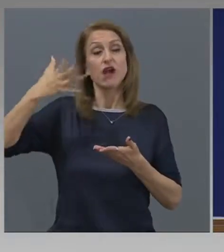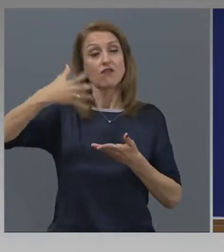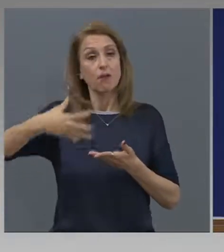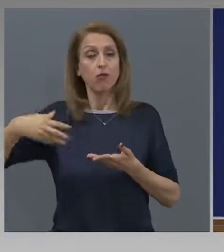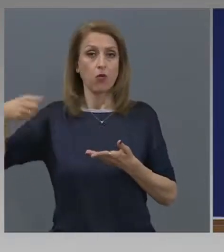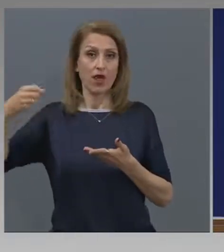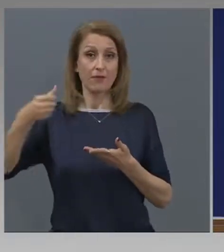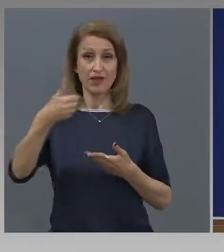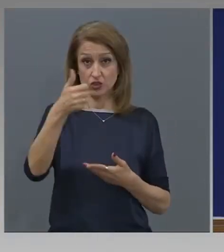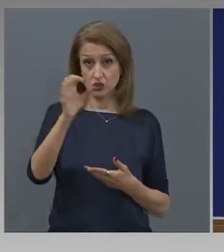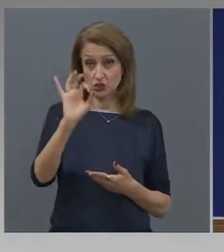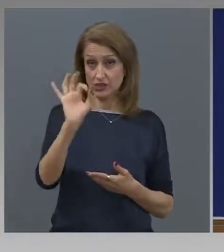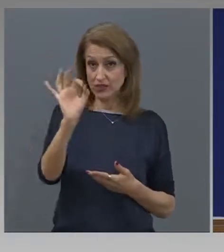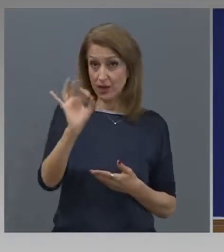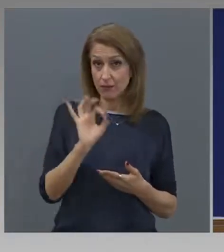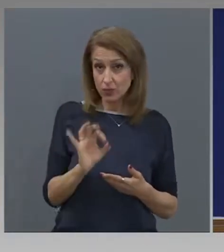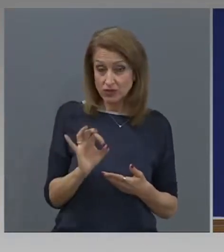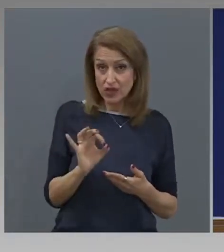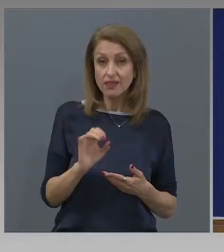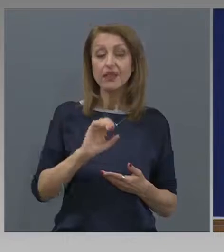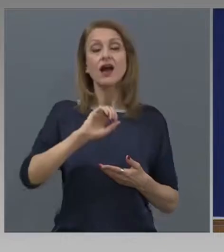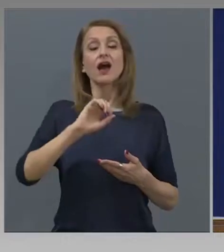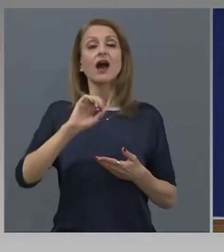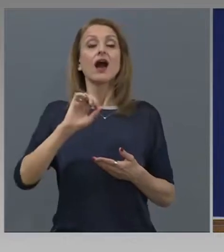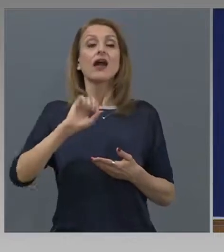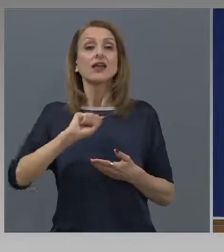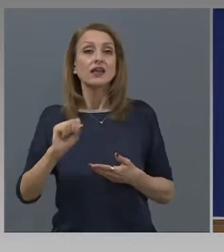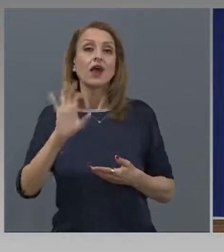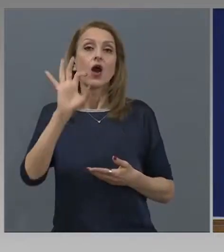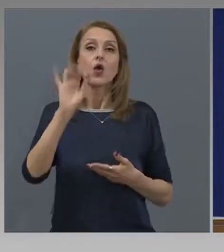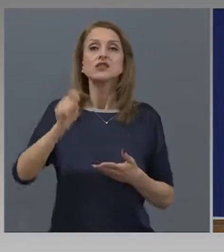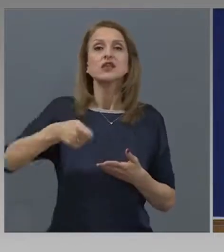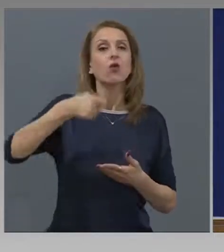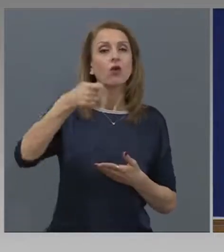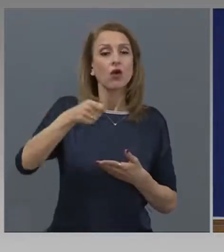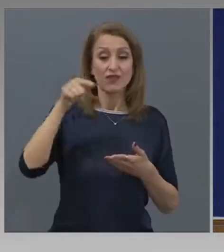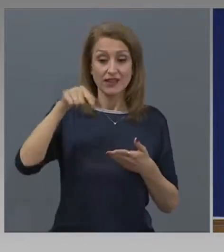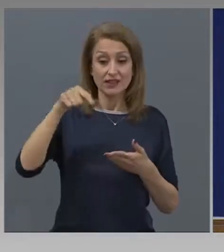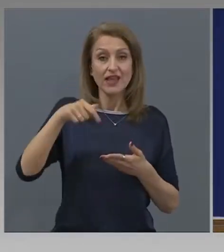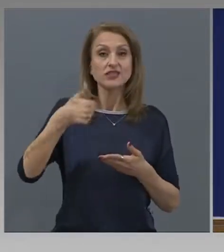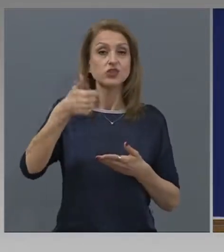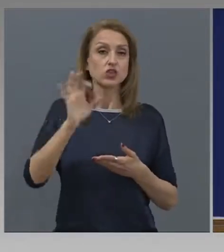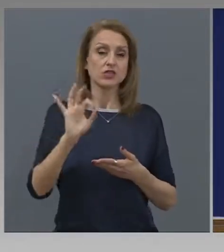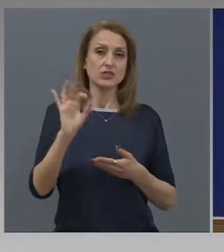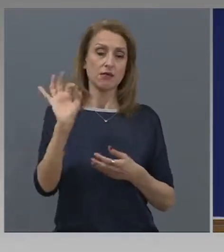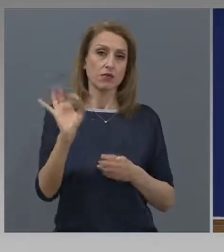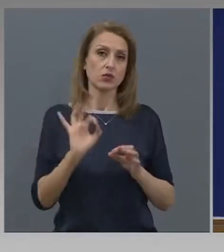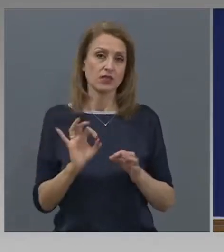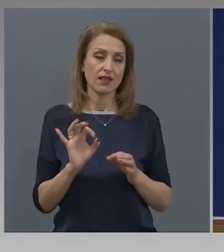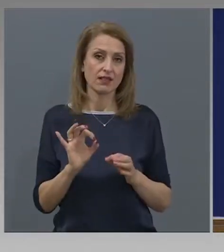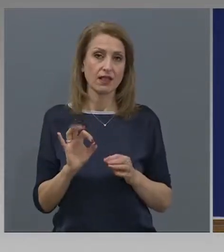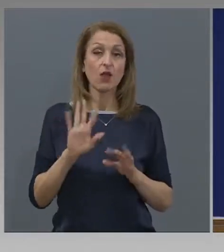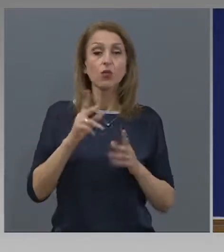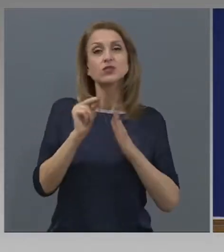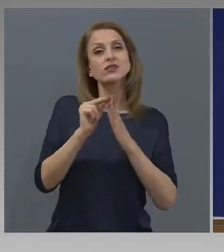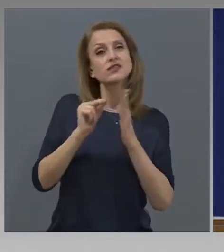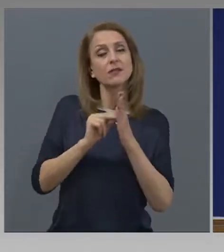60% от осигурителния доход и осигуровките за тези 60%, които са за сметка на работодателя.